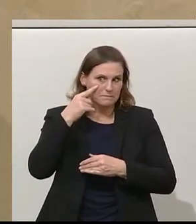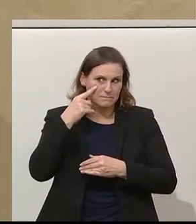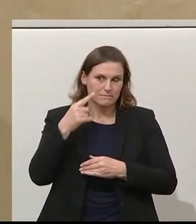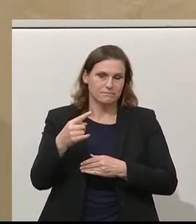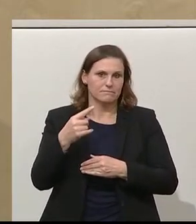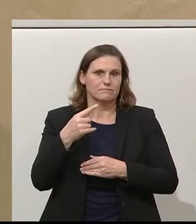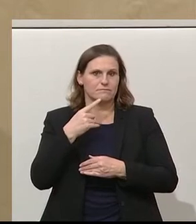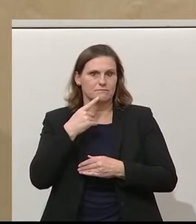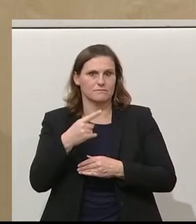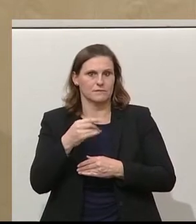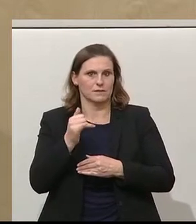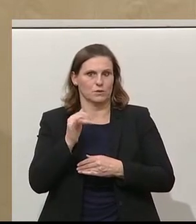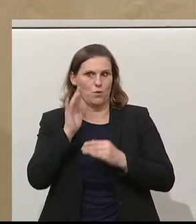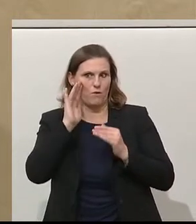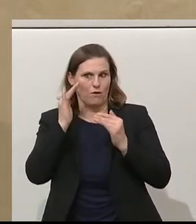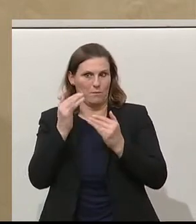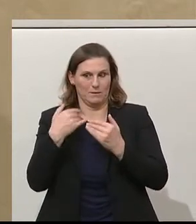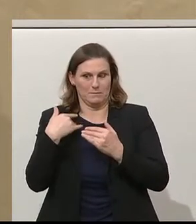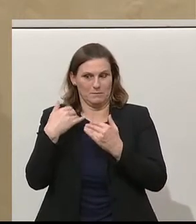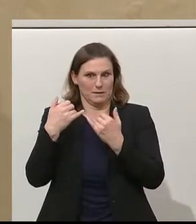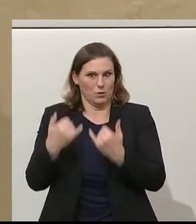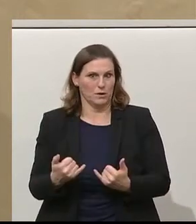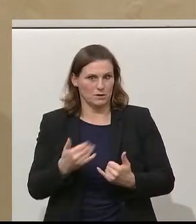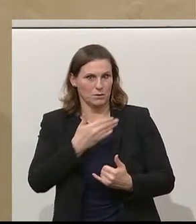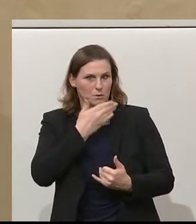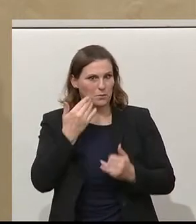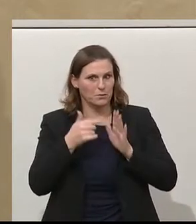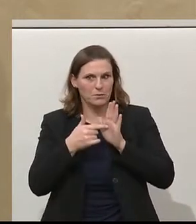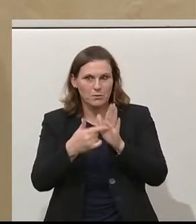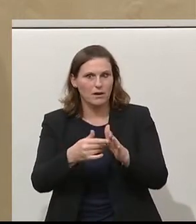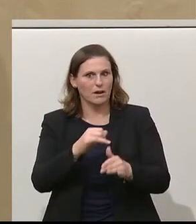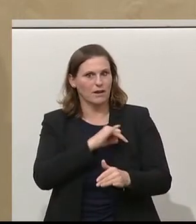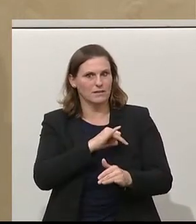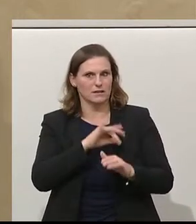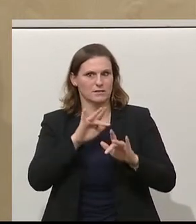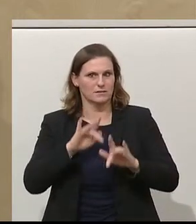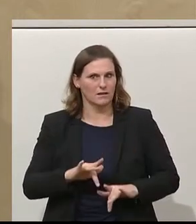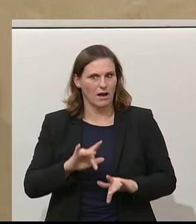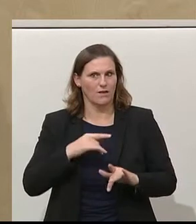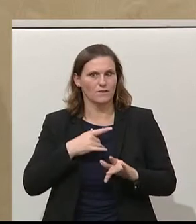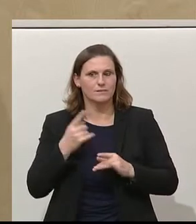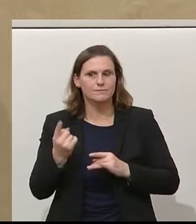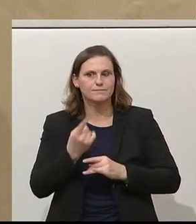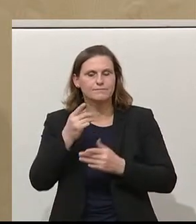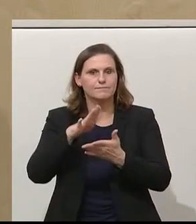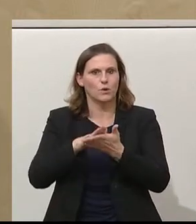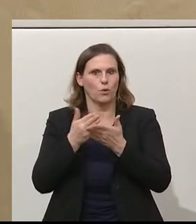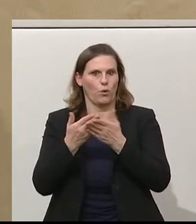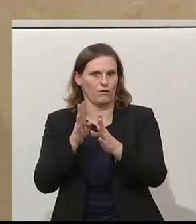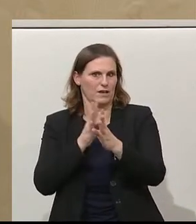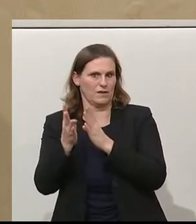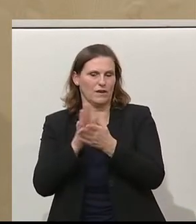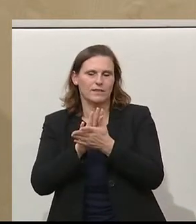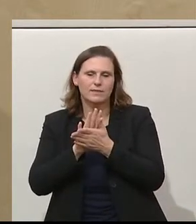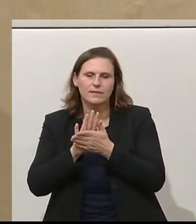hat bis heute kein Interesse, je Interesse an nachhaltigen öffentlichen Verkehr gezeigt. Die